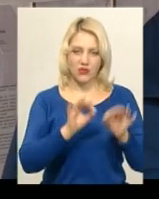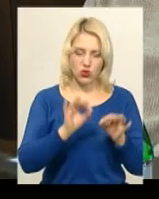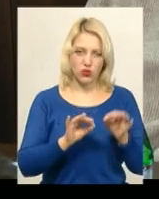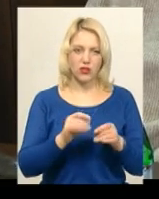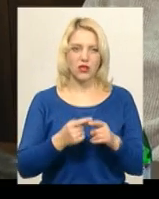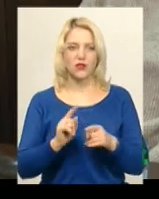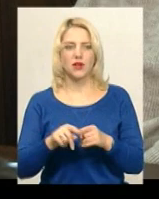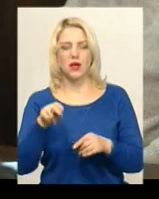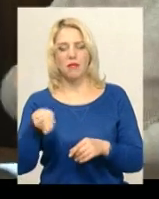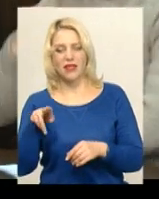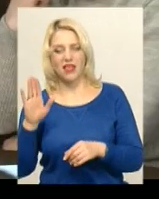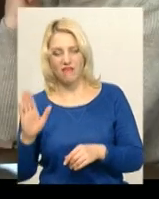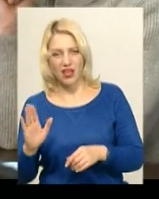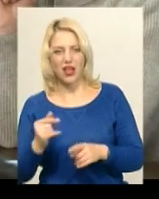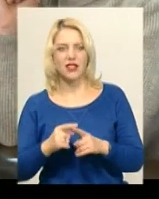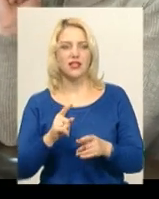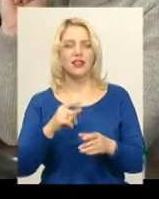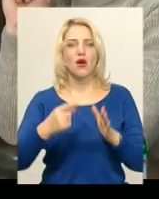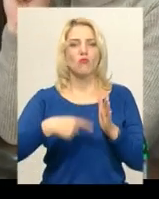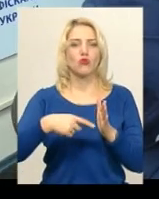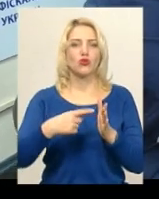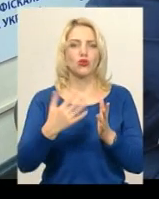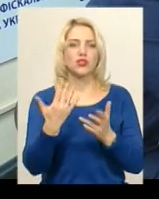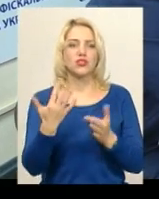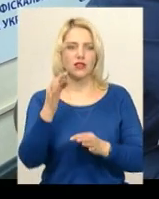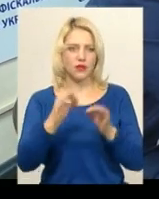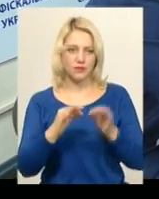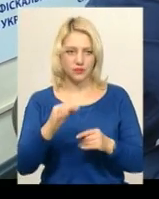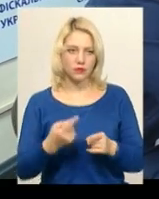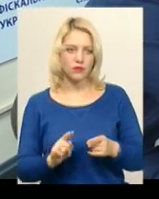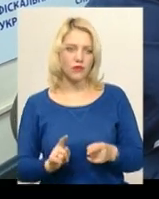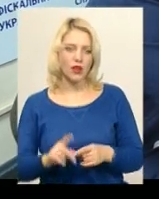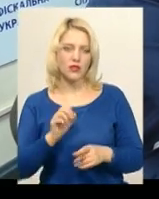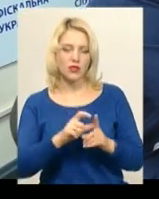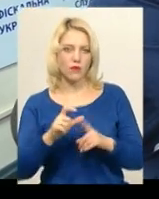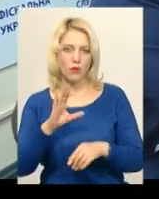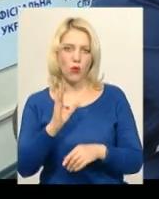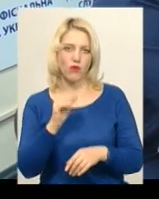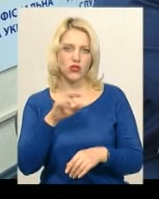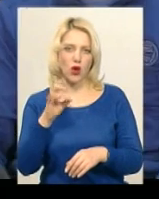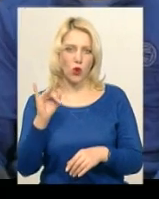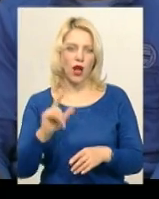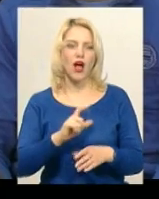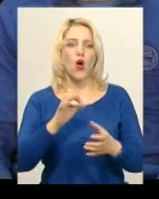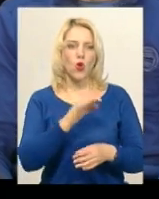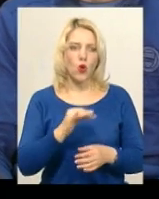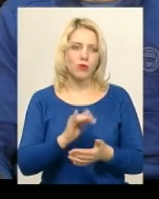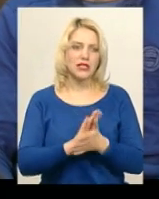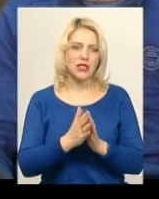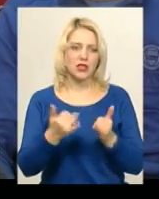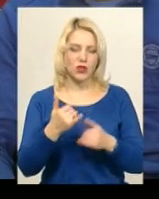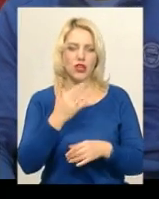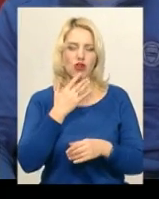ПДВ. За словами заступника начальника митного поста Хмельницький Центральний Ігора Овчарука, в області станом на сьогодні з іноземною